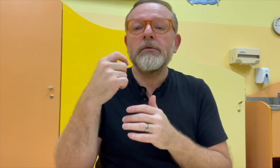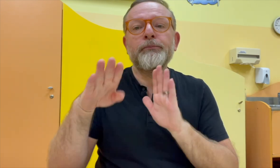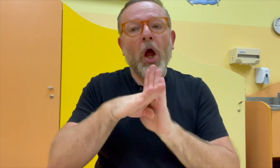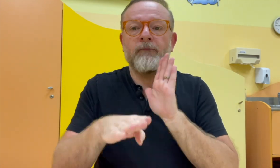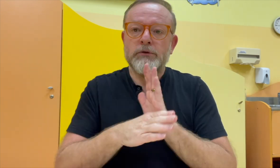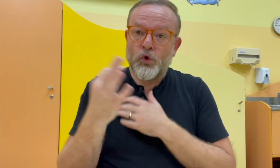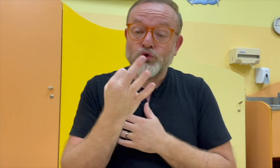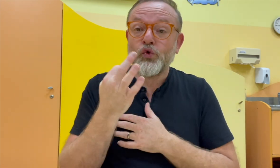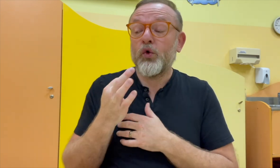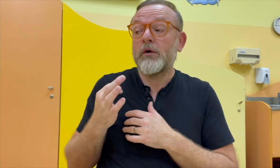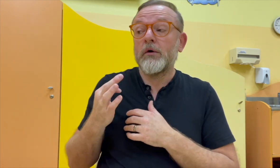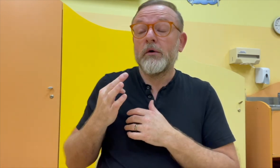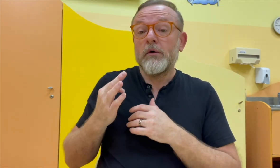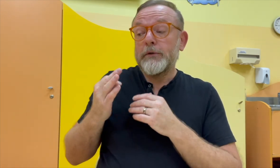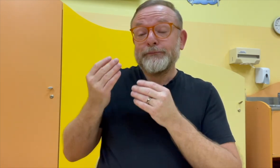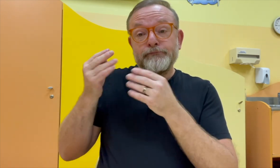kvalitnější.